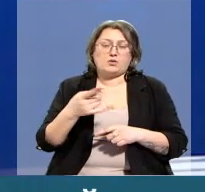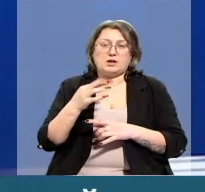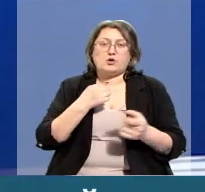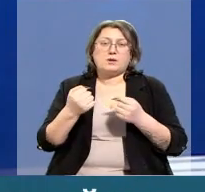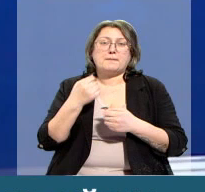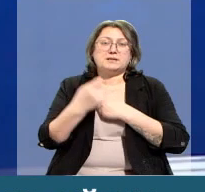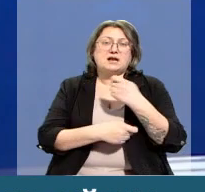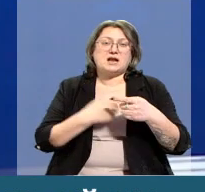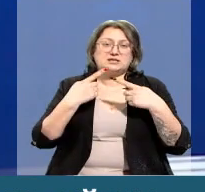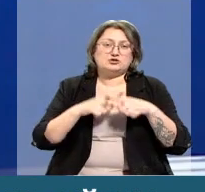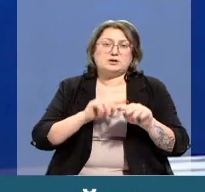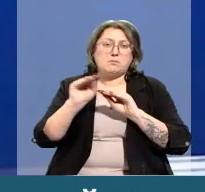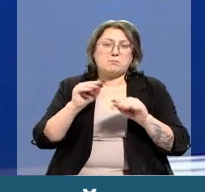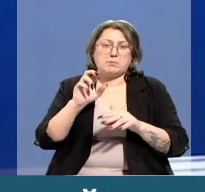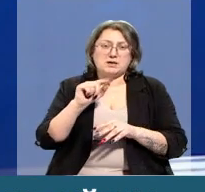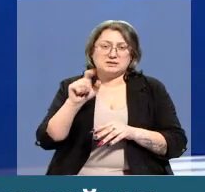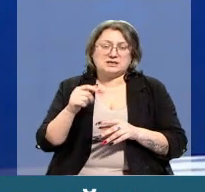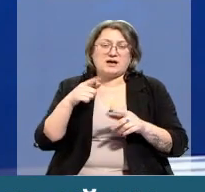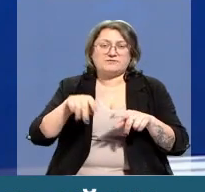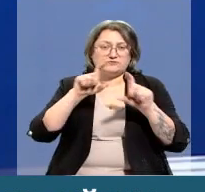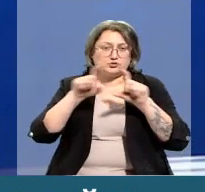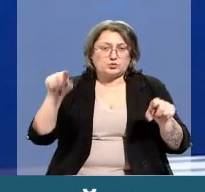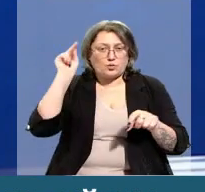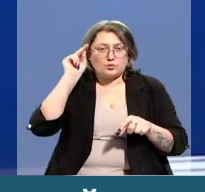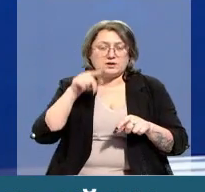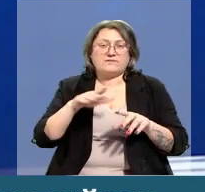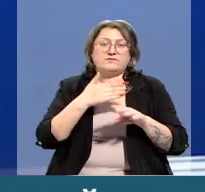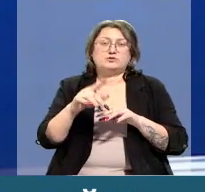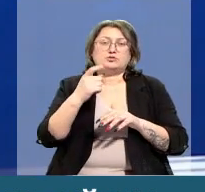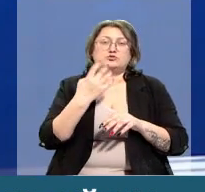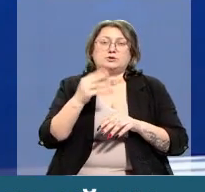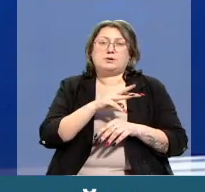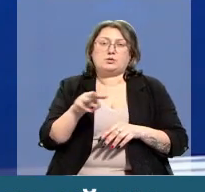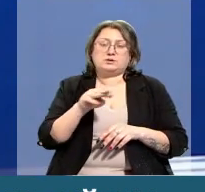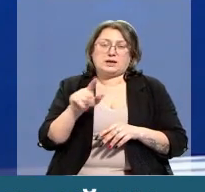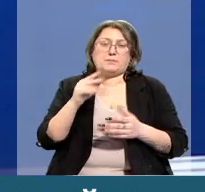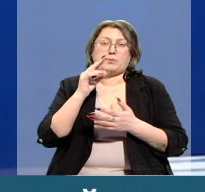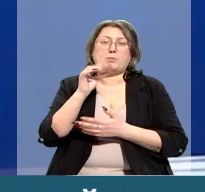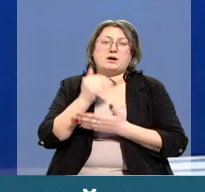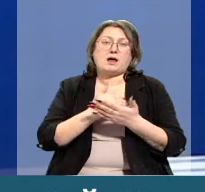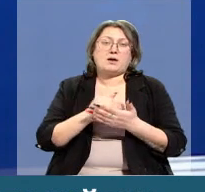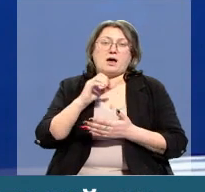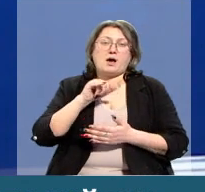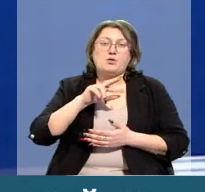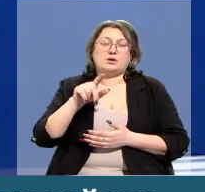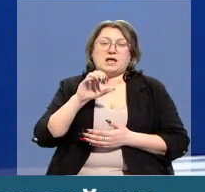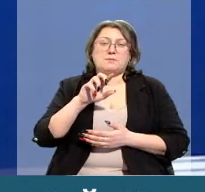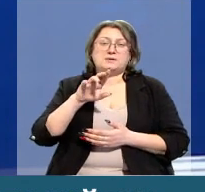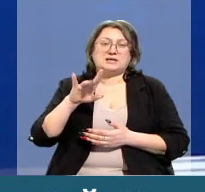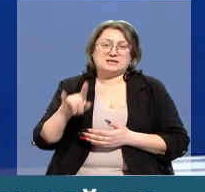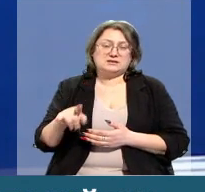укрепление материально-технической базы образовательных учреждений выделено 104 миллиона тенге. В рамках программы АУ Ель-БСГ